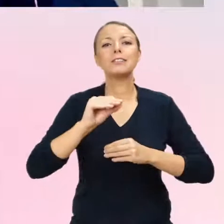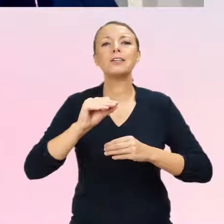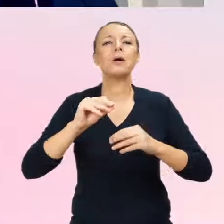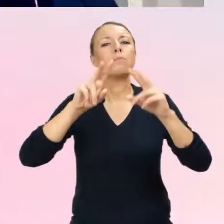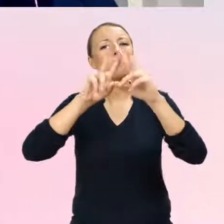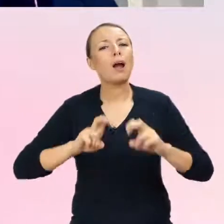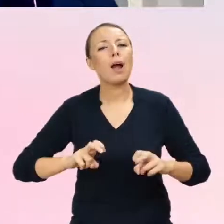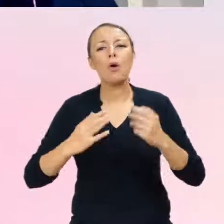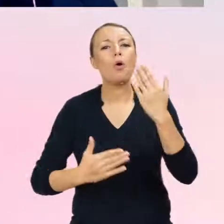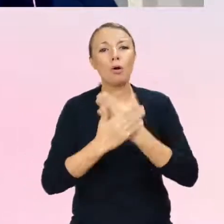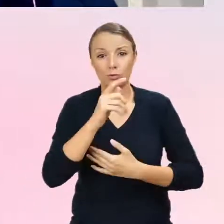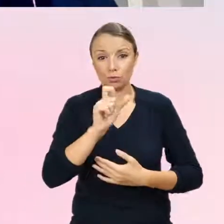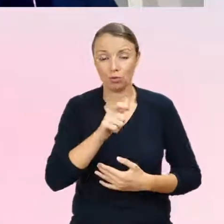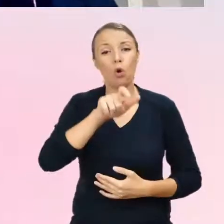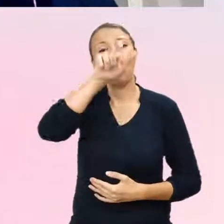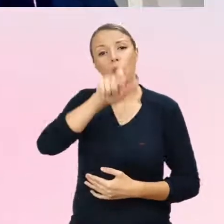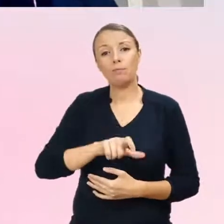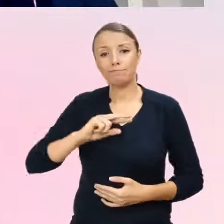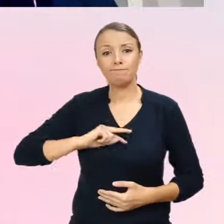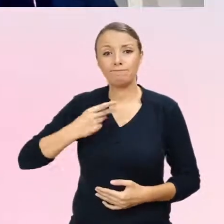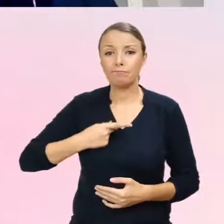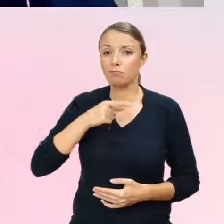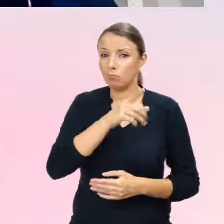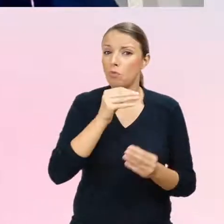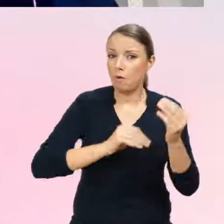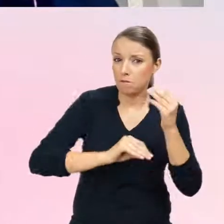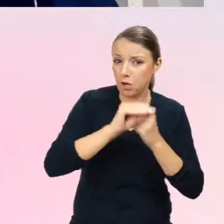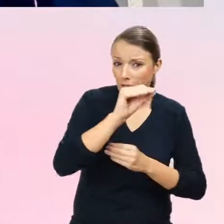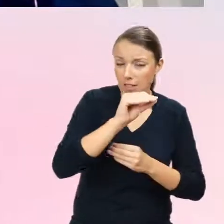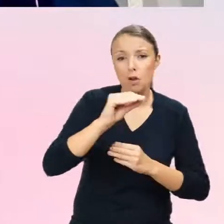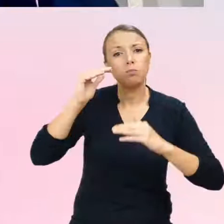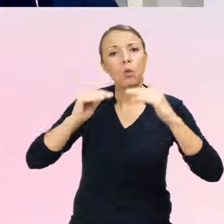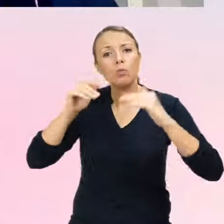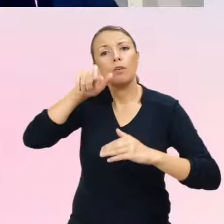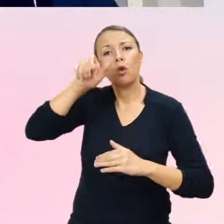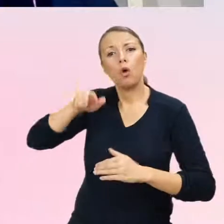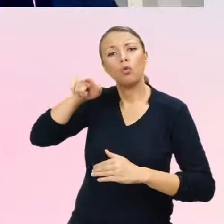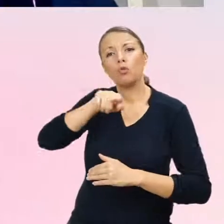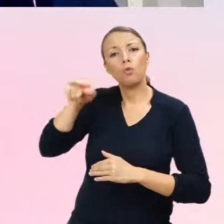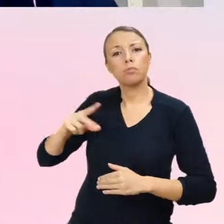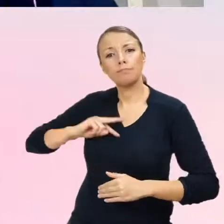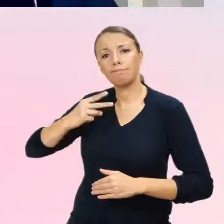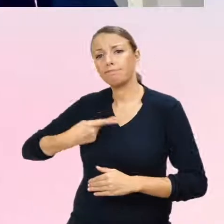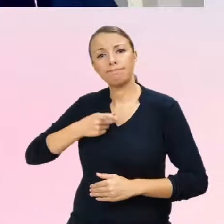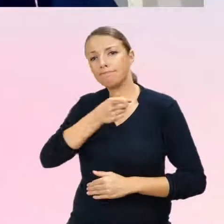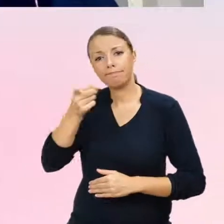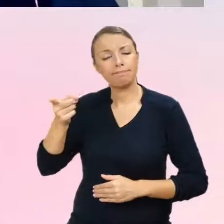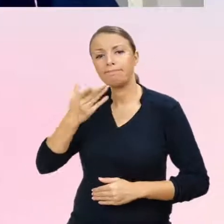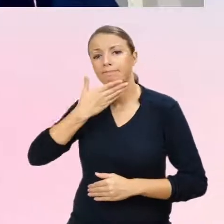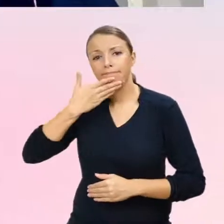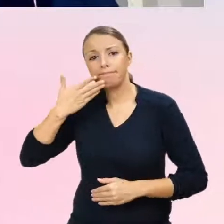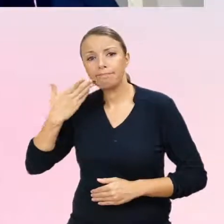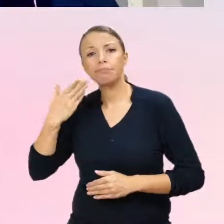transpłciowych jest o wiele większa podatność niż w populacji nietranspłciowej do rozwoju zaburzeń psychicznych.